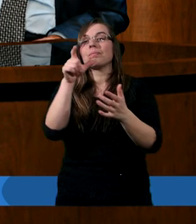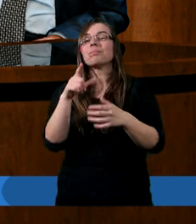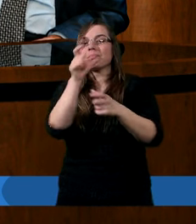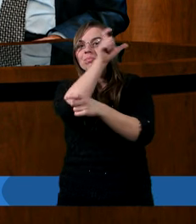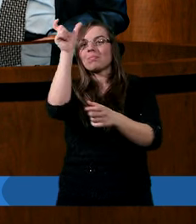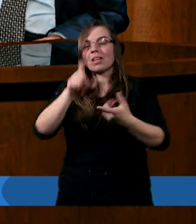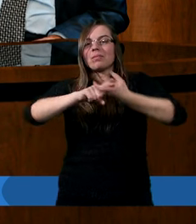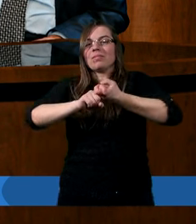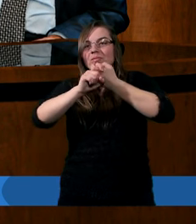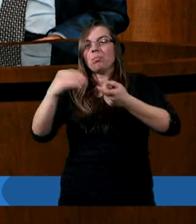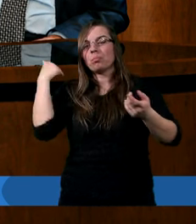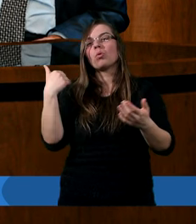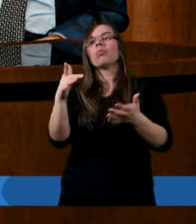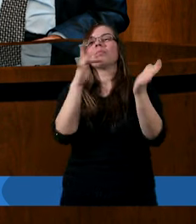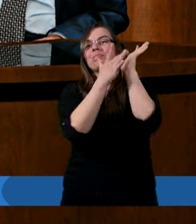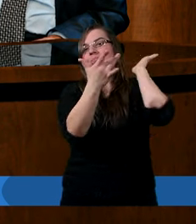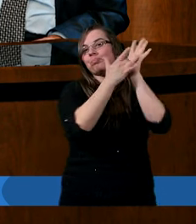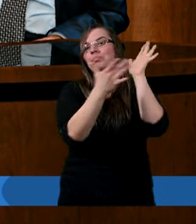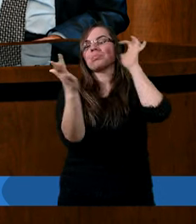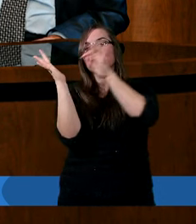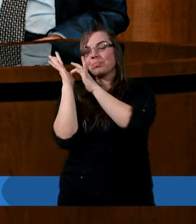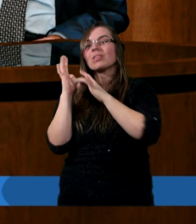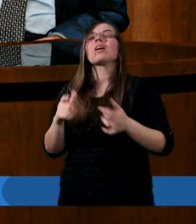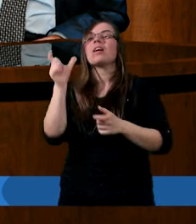krzyżu i umarł i zapłacił